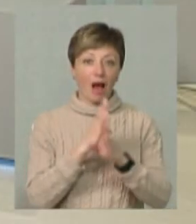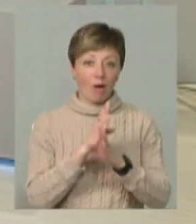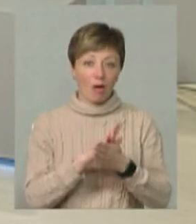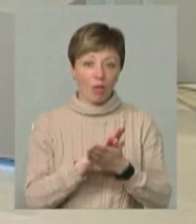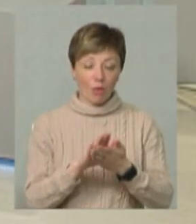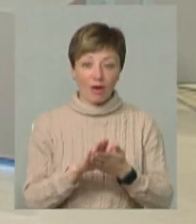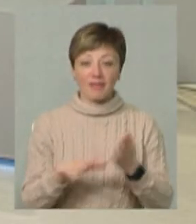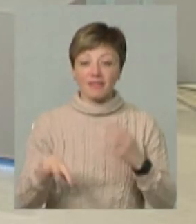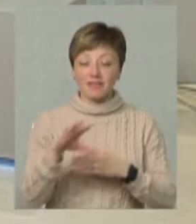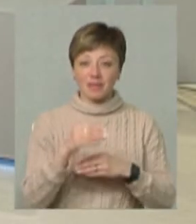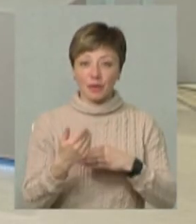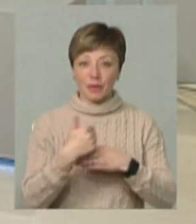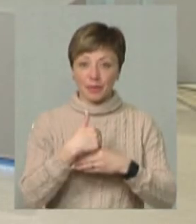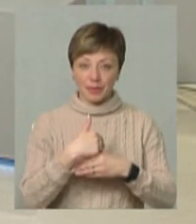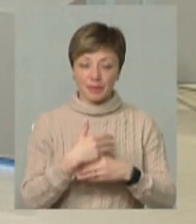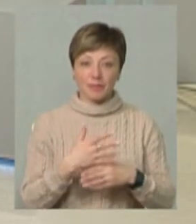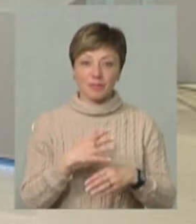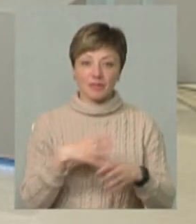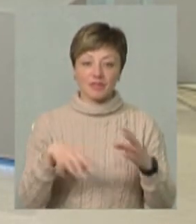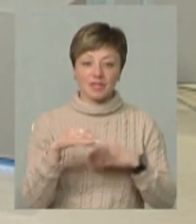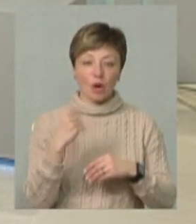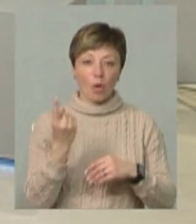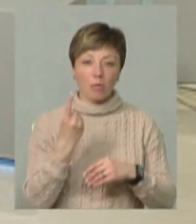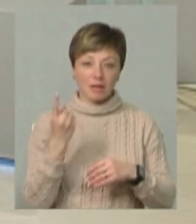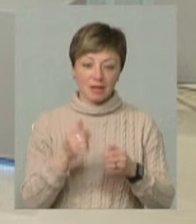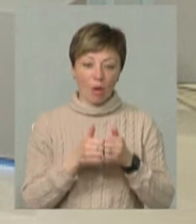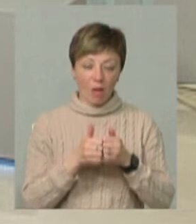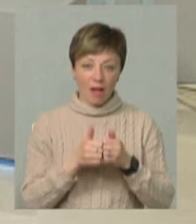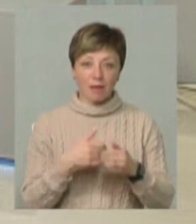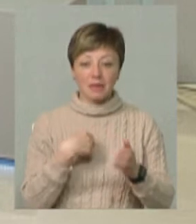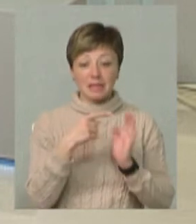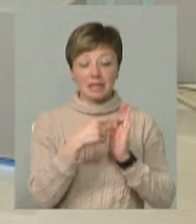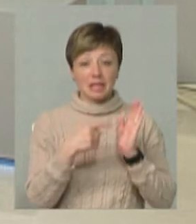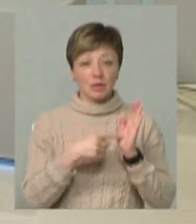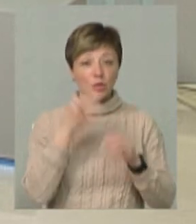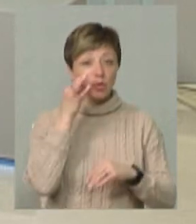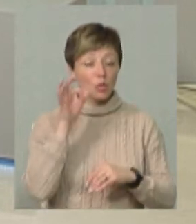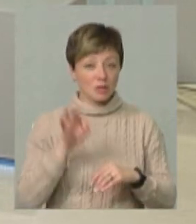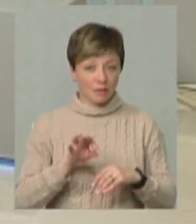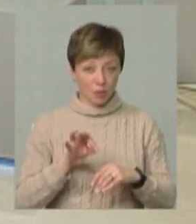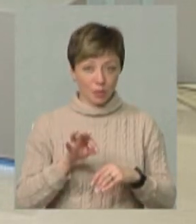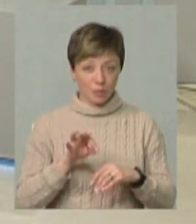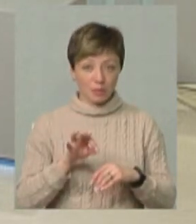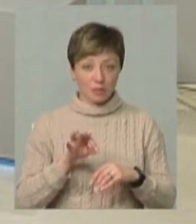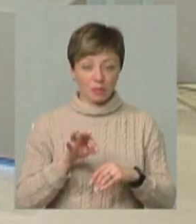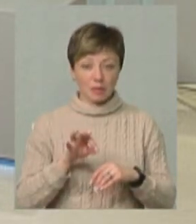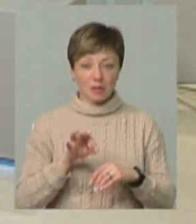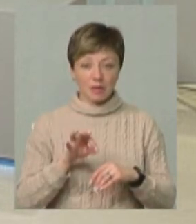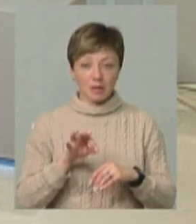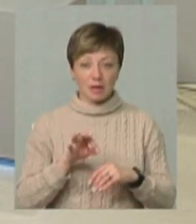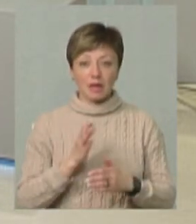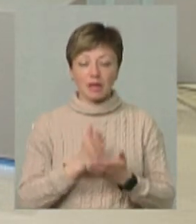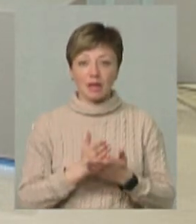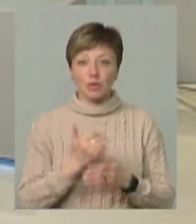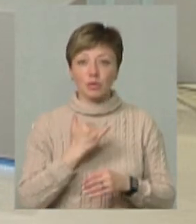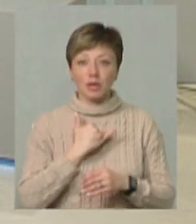всі були колеги-начальники зі всіх областей. І де ми ділилися, власне, досвідом, він реально є в